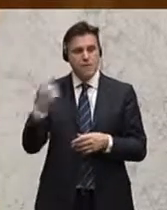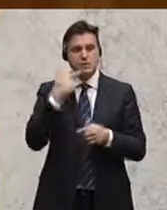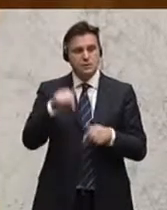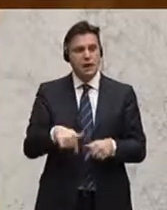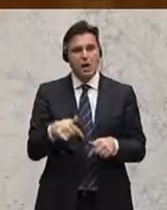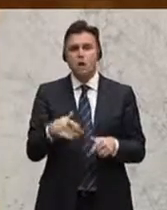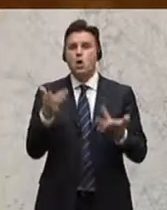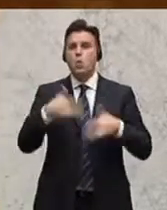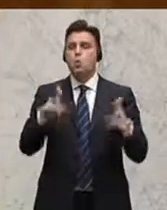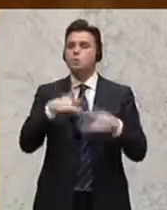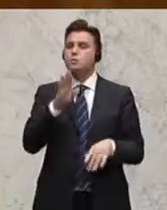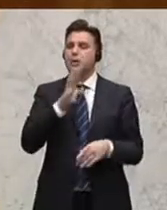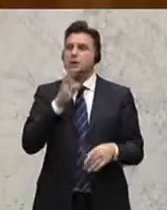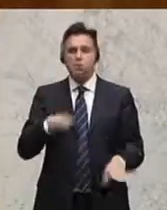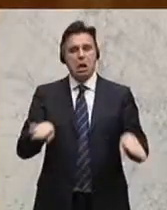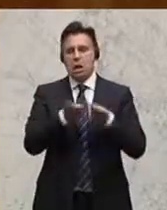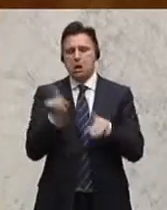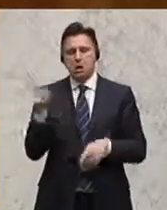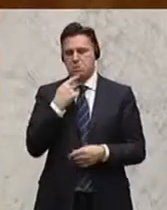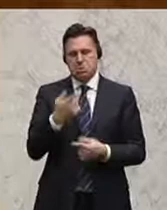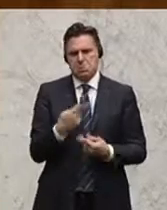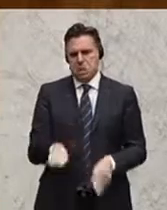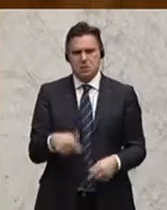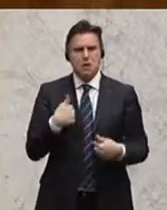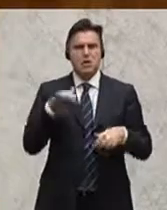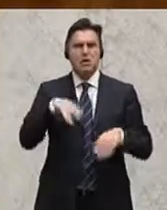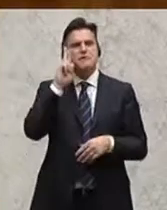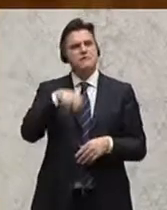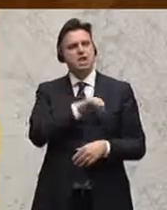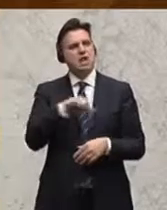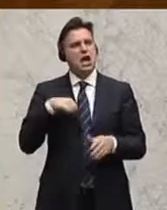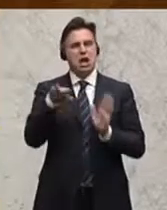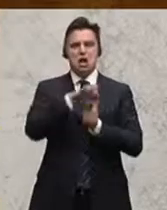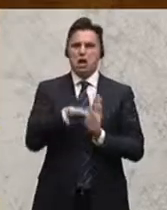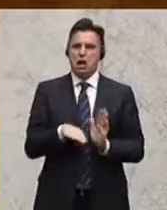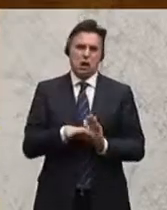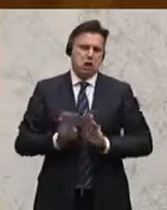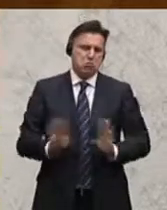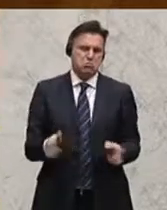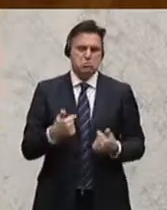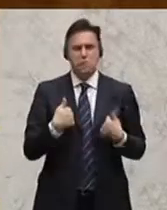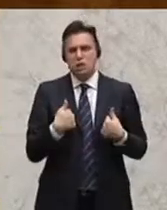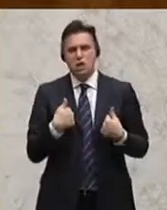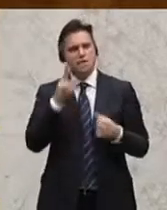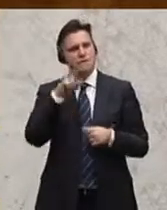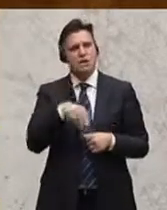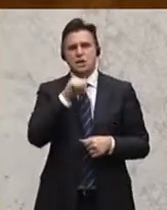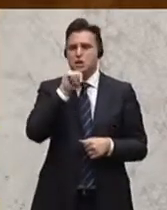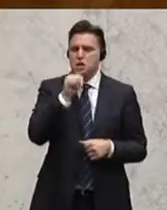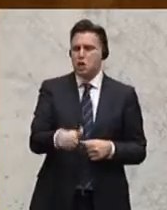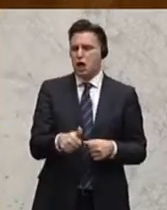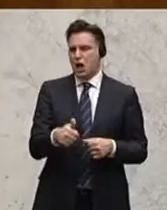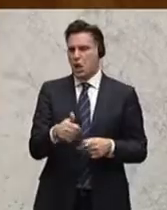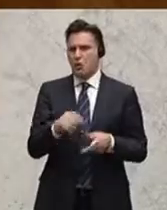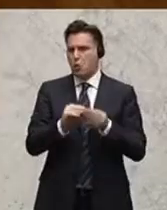Luxuspensionen angeht. Wir haben unsere eigenen Regelungen hier in Wien. Wir haben überhaupt kein Problem mit unseren Privilegien